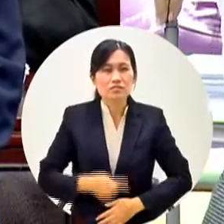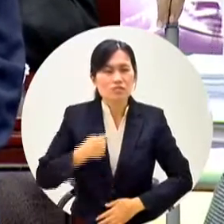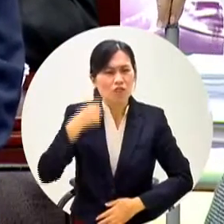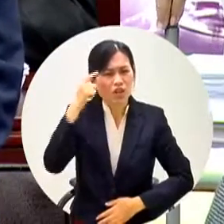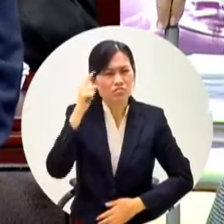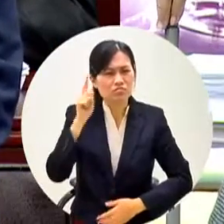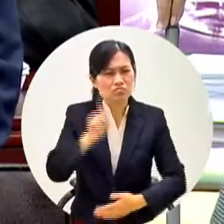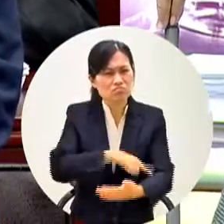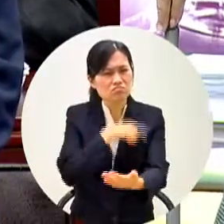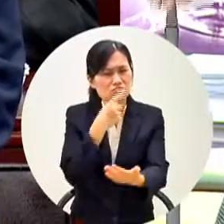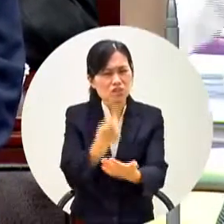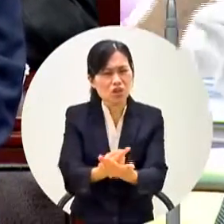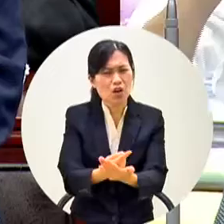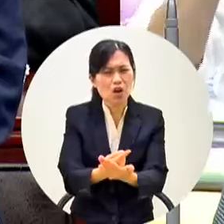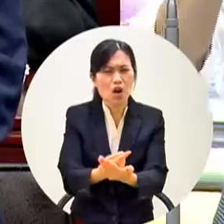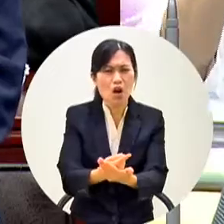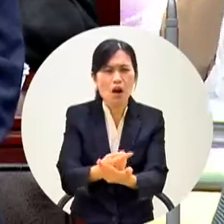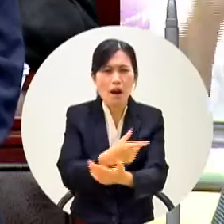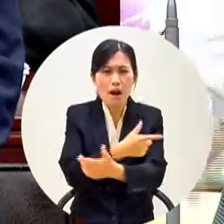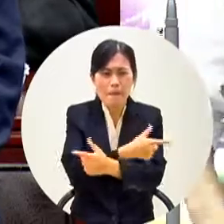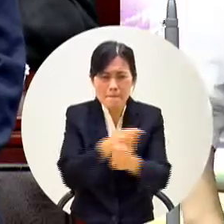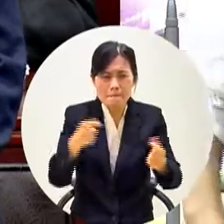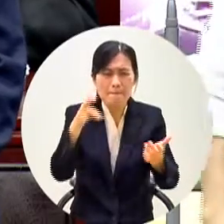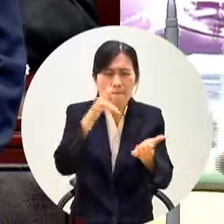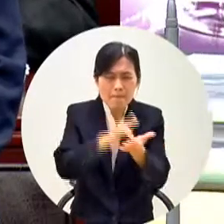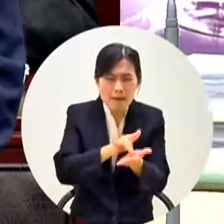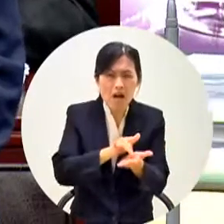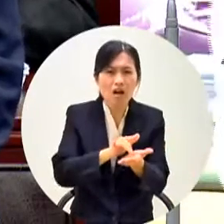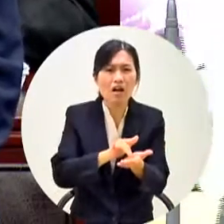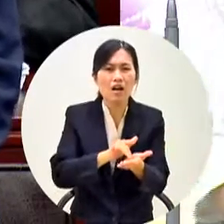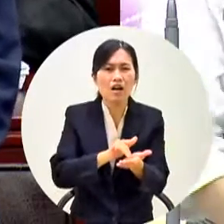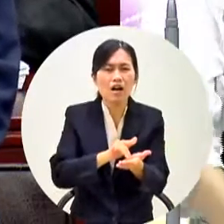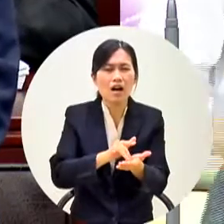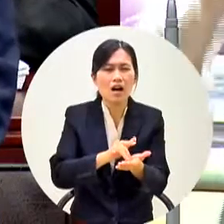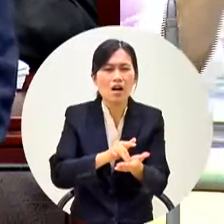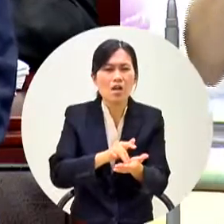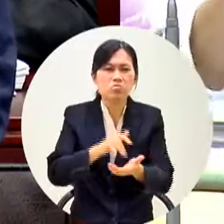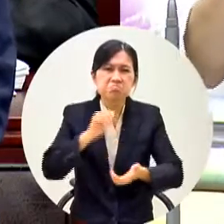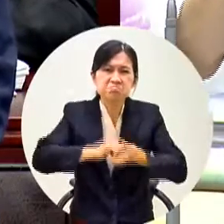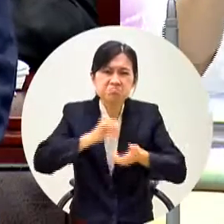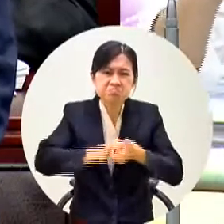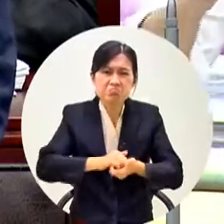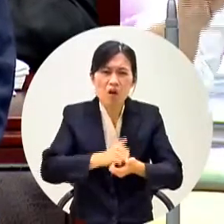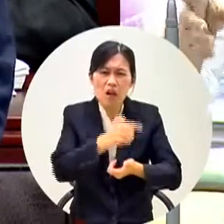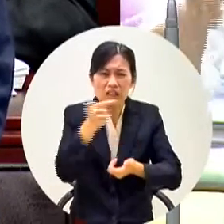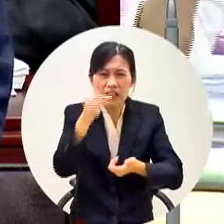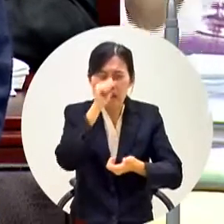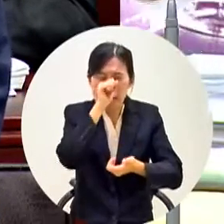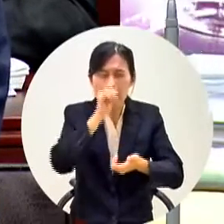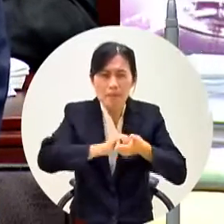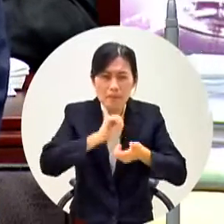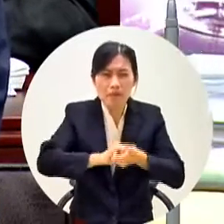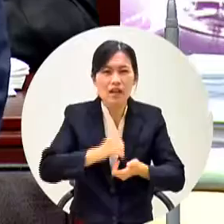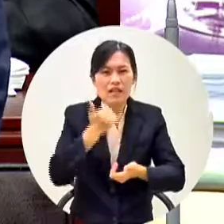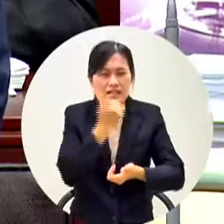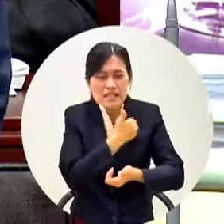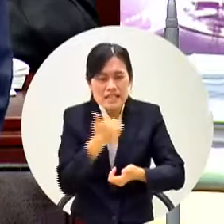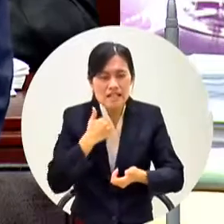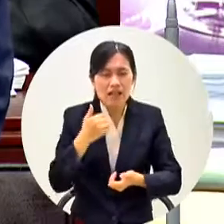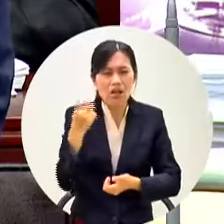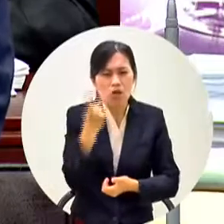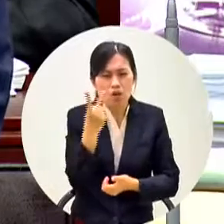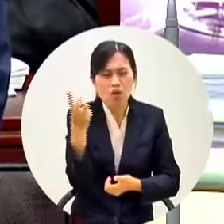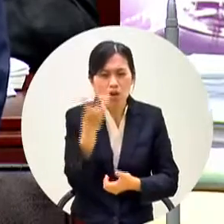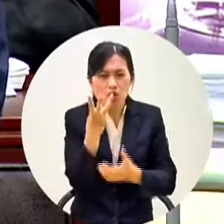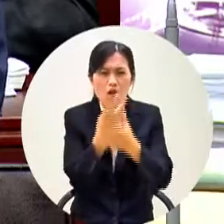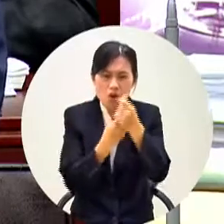有效最好最節省的方法我知道了是不是要不要三百多標也是可以考慮因為有的時候可能有兩三個學校要合併